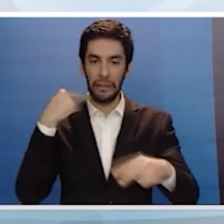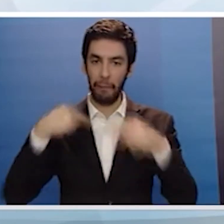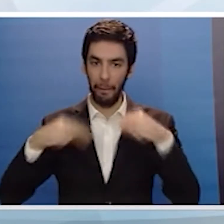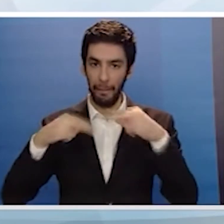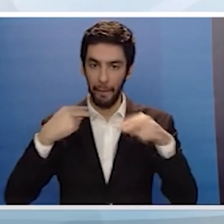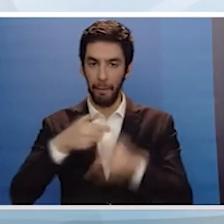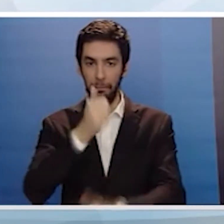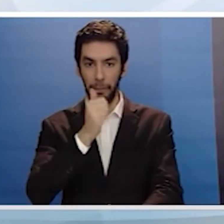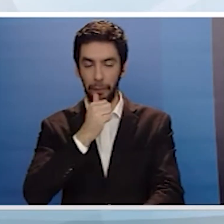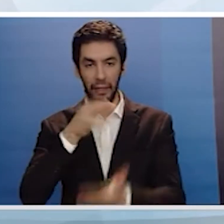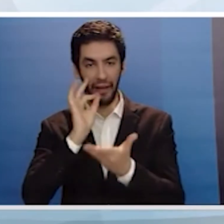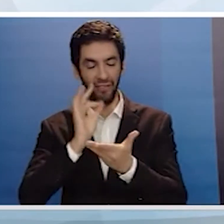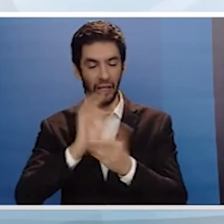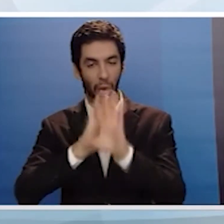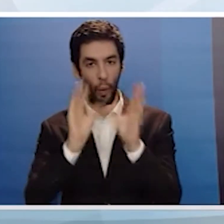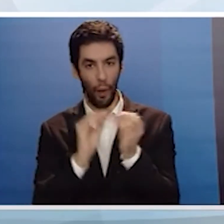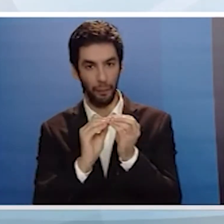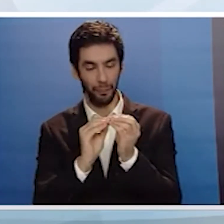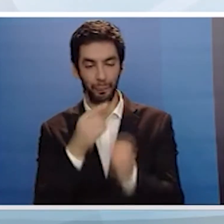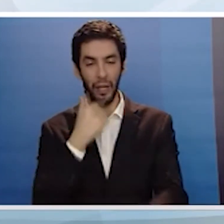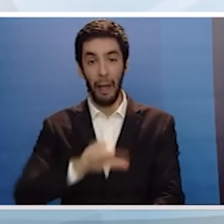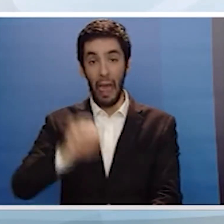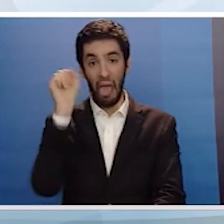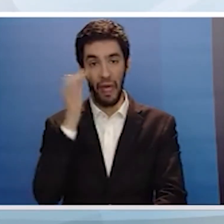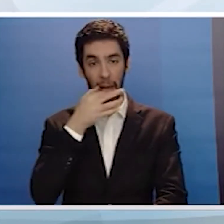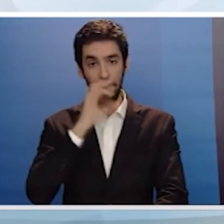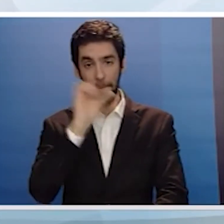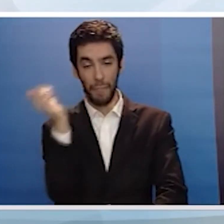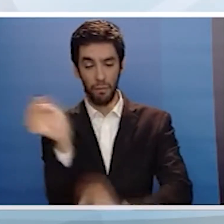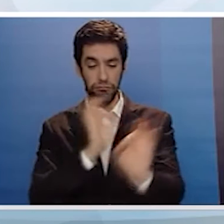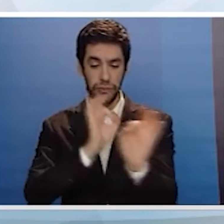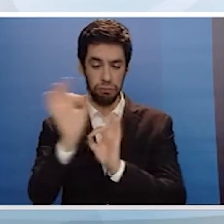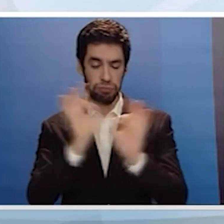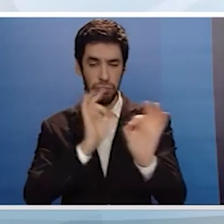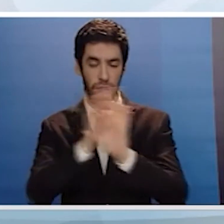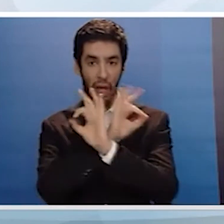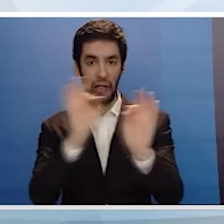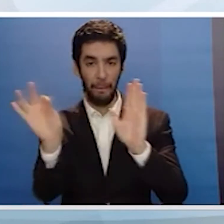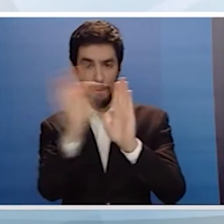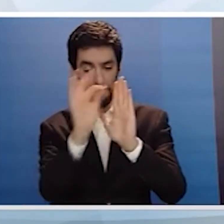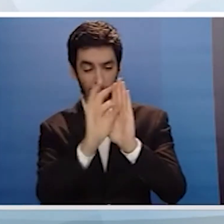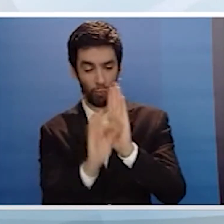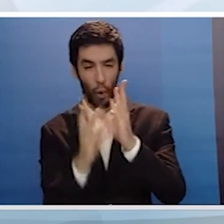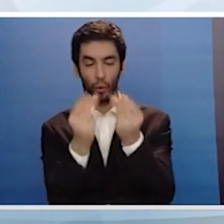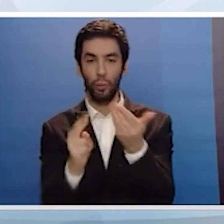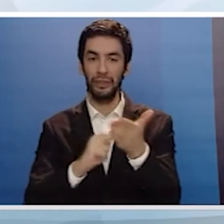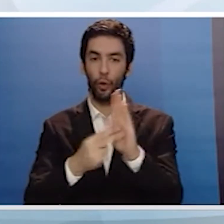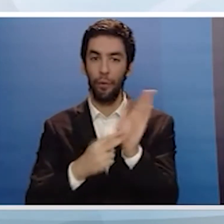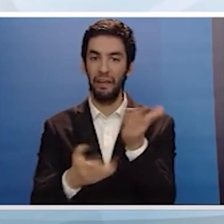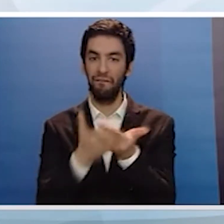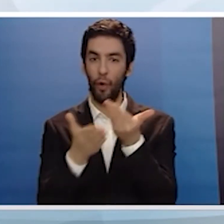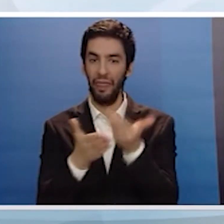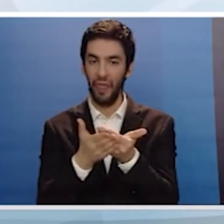είναι επιβεβλημένοι κατέθεσε στην κυβέρνηση η ΕΔΕΚ ολοκληρωμένες προτάσεις οικονομικής στήριξης μέσα από την παροχή έμμεσης